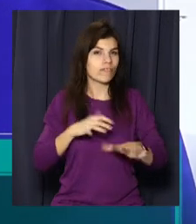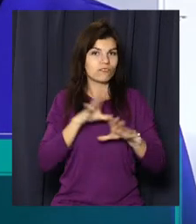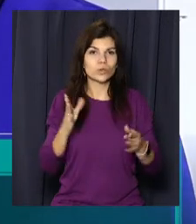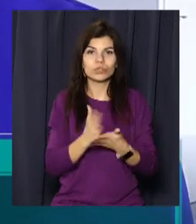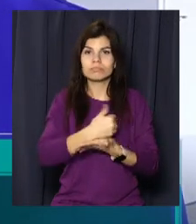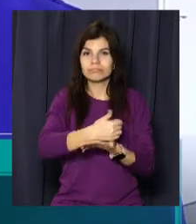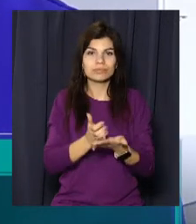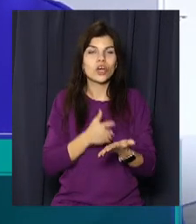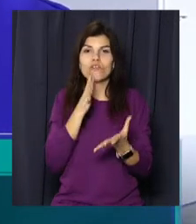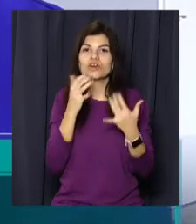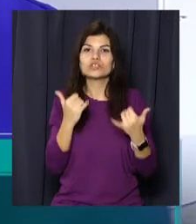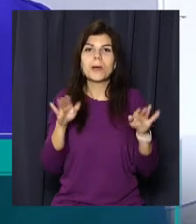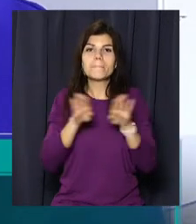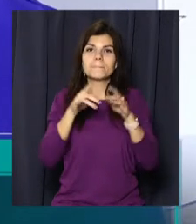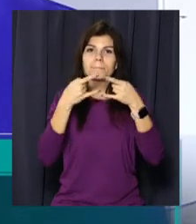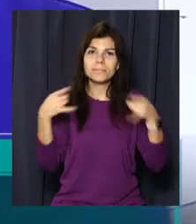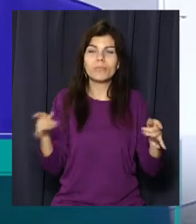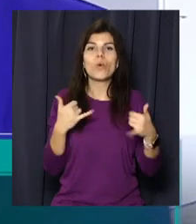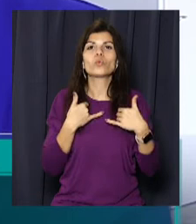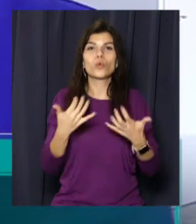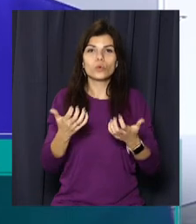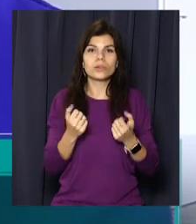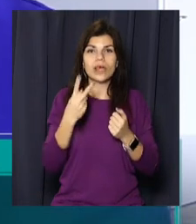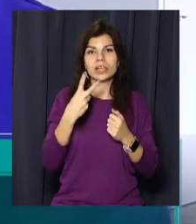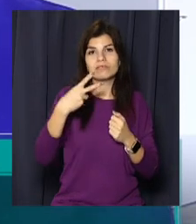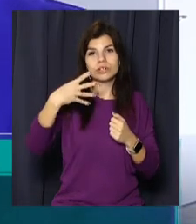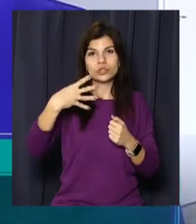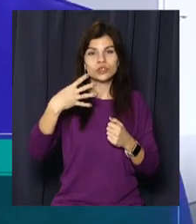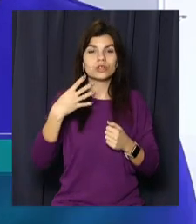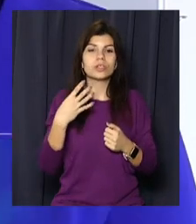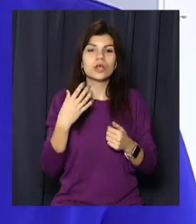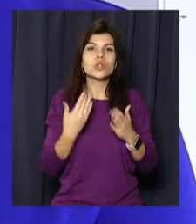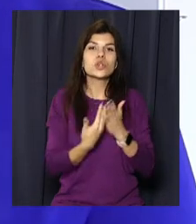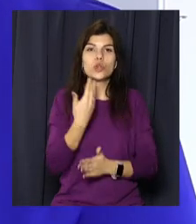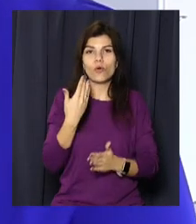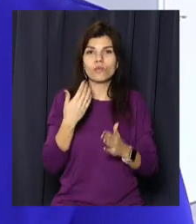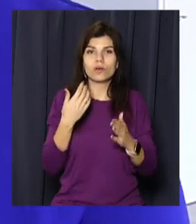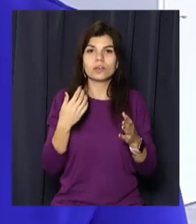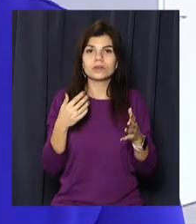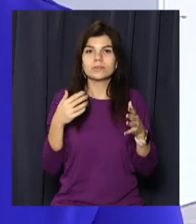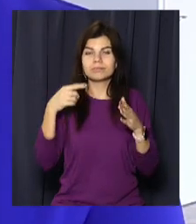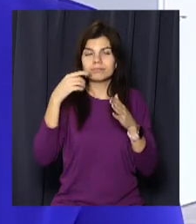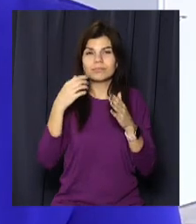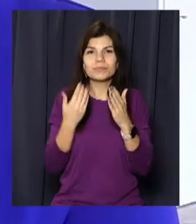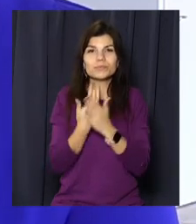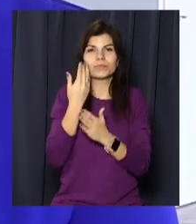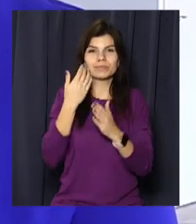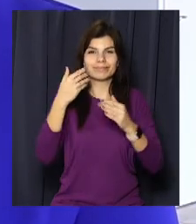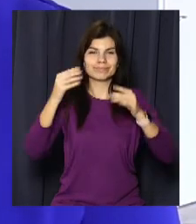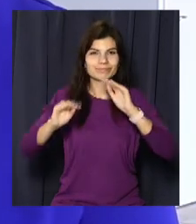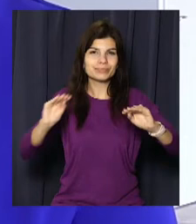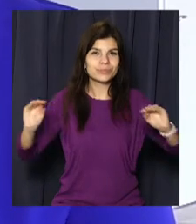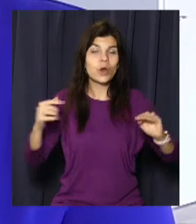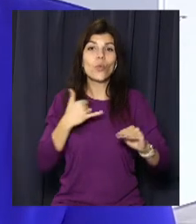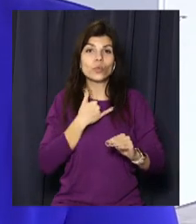навчальні кабінети сучасними меблями. У нас отримано 24 нових мультимедійних комплекси. У нас є